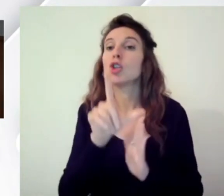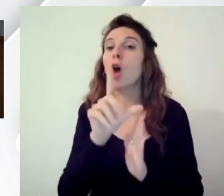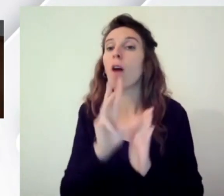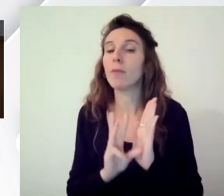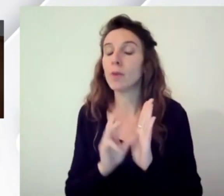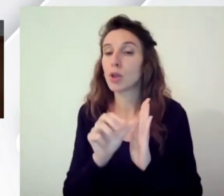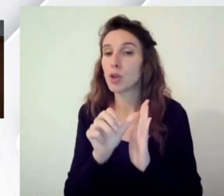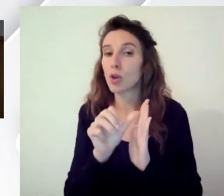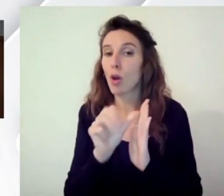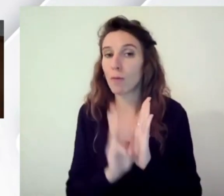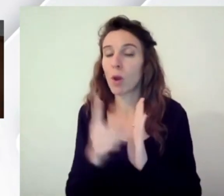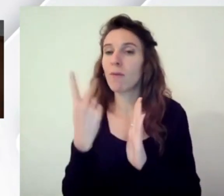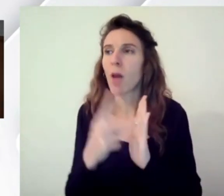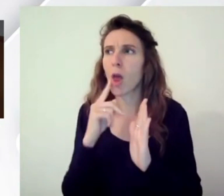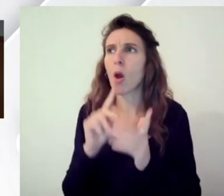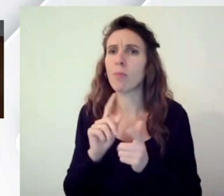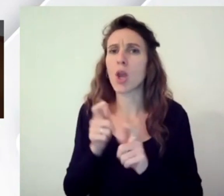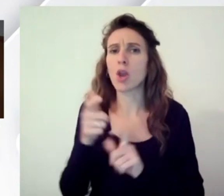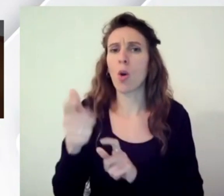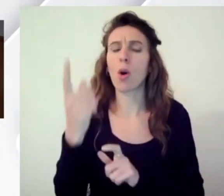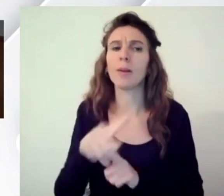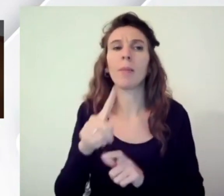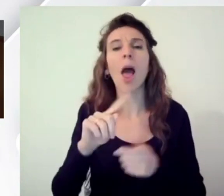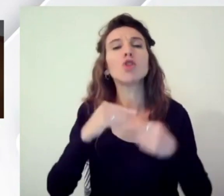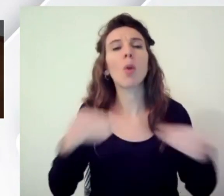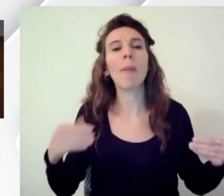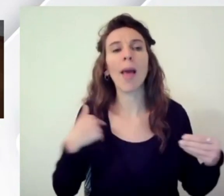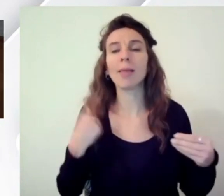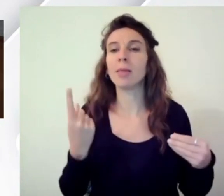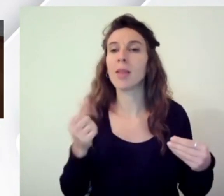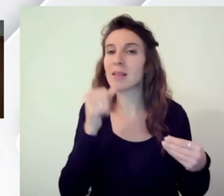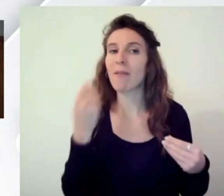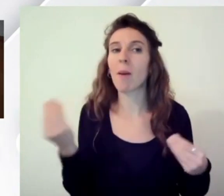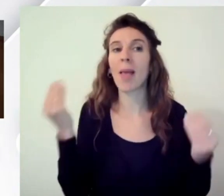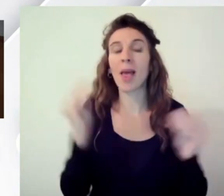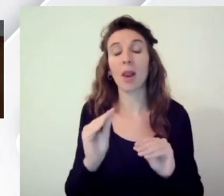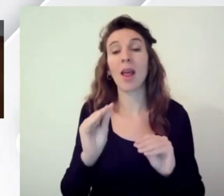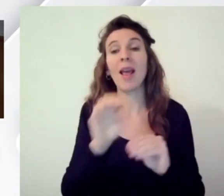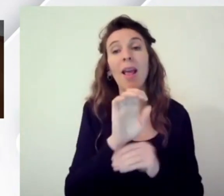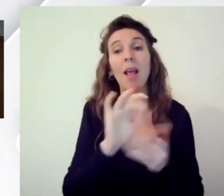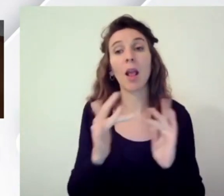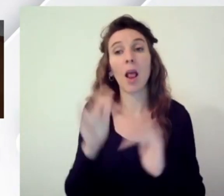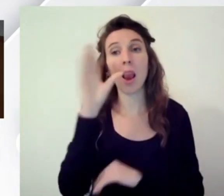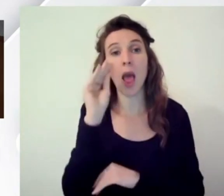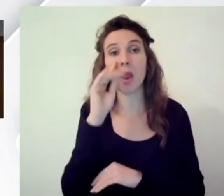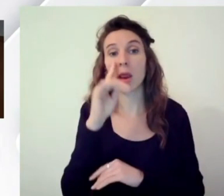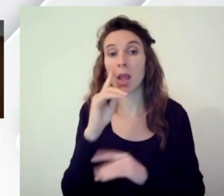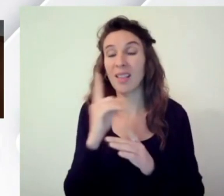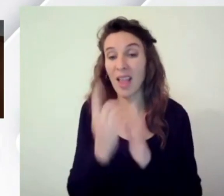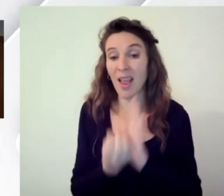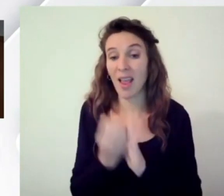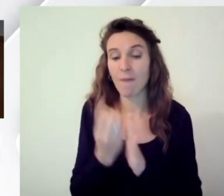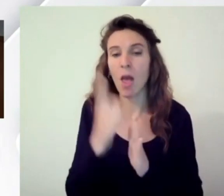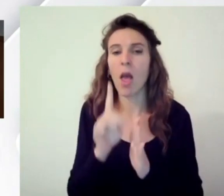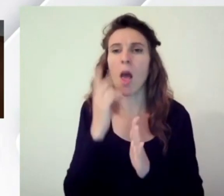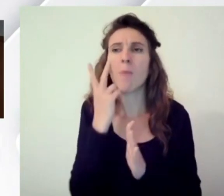migliorando molto gli autori in tool quelli che servono per realizzare contenuti per il learning prevedono tutti quelli principali